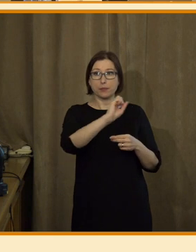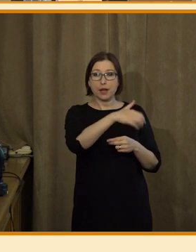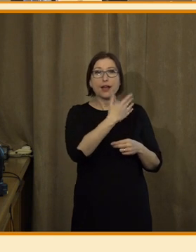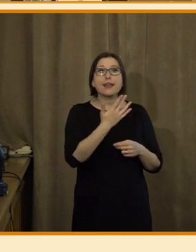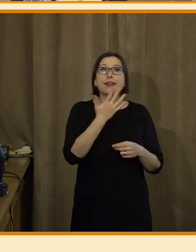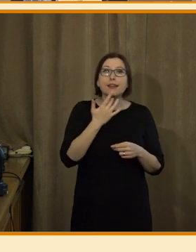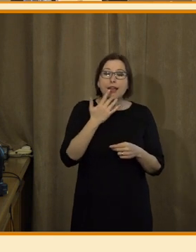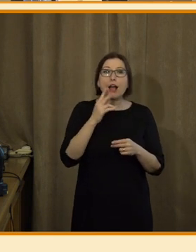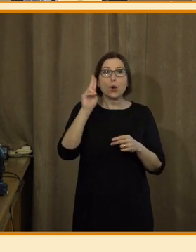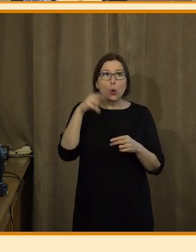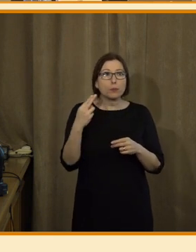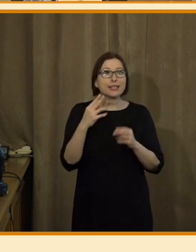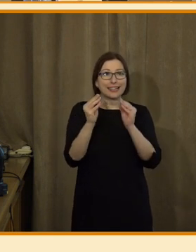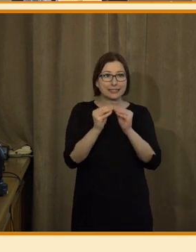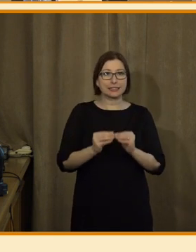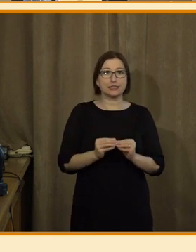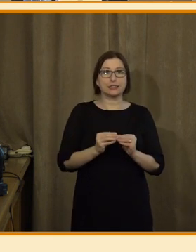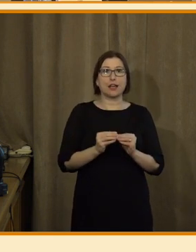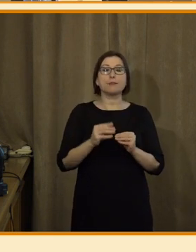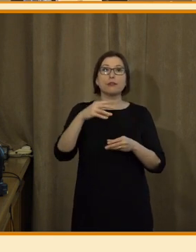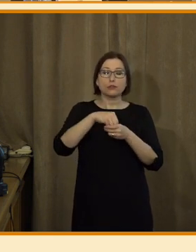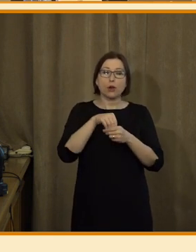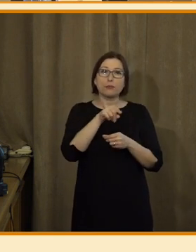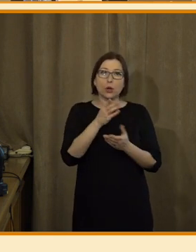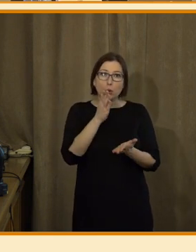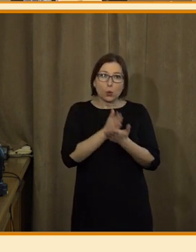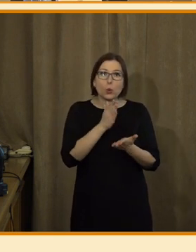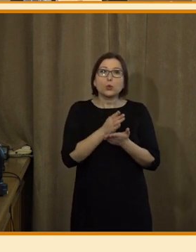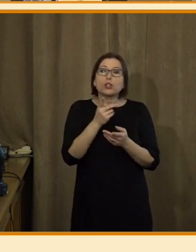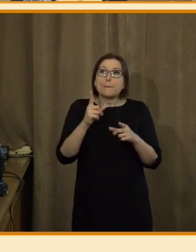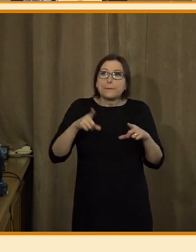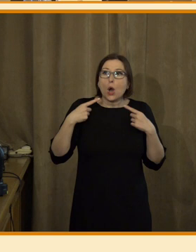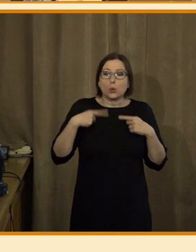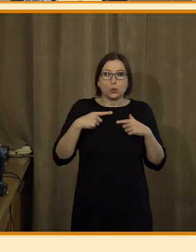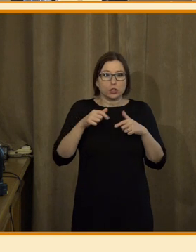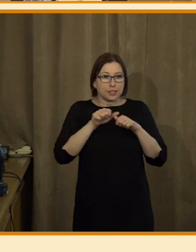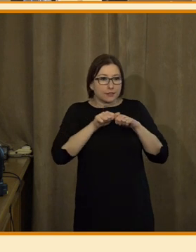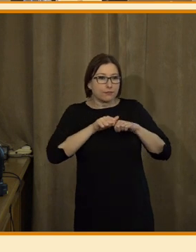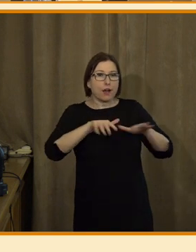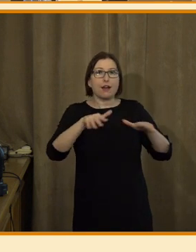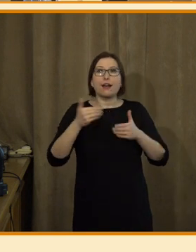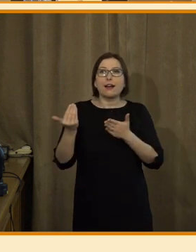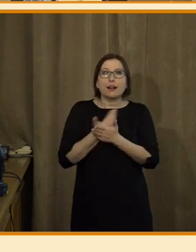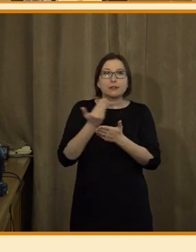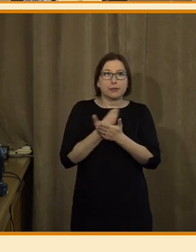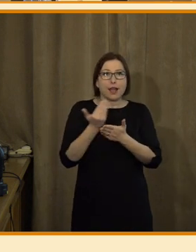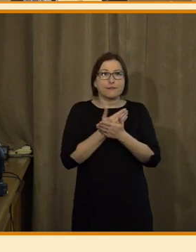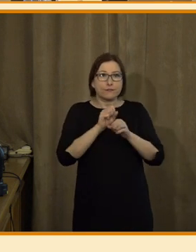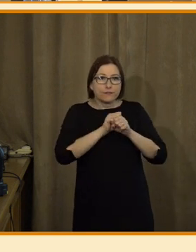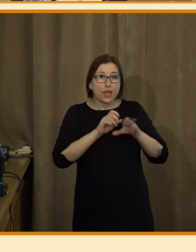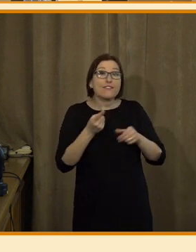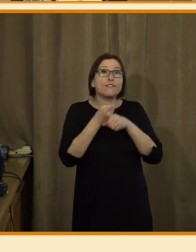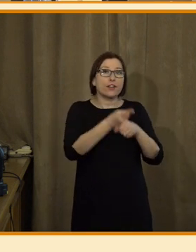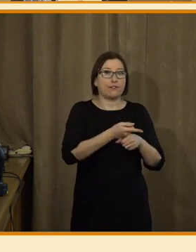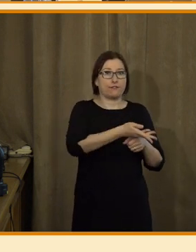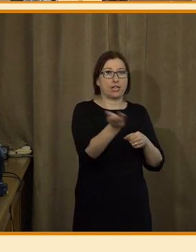jak tedy ty systémy umělé inteligence používané v žurnalistice ovlivňují